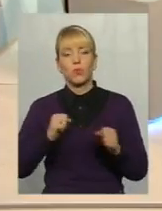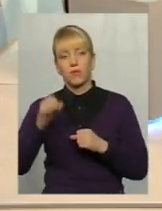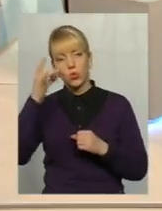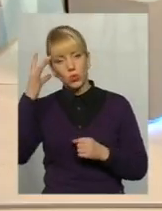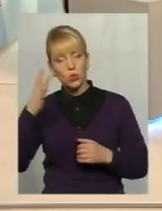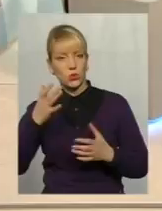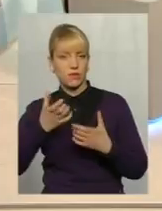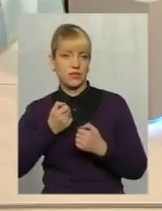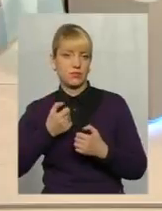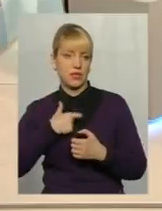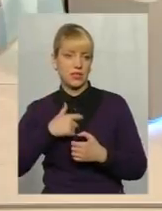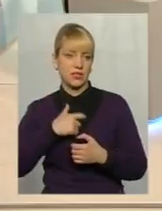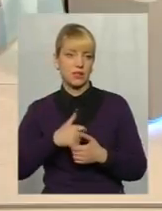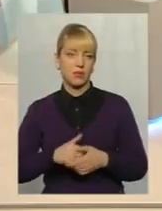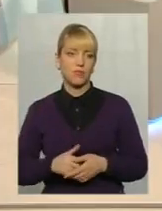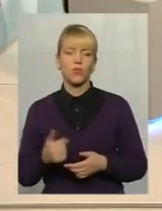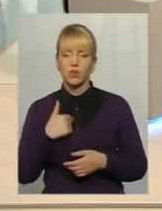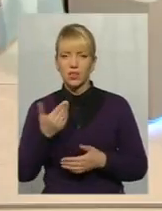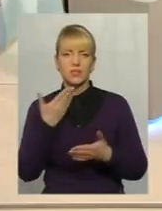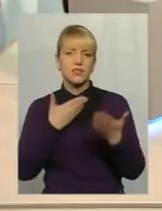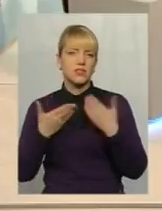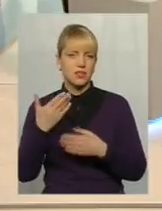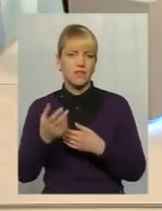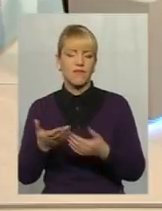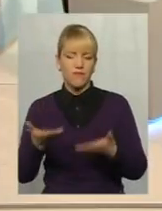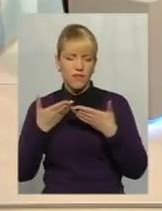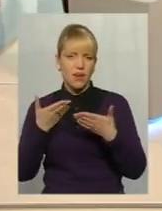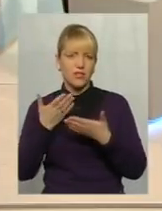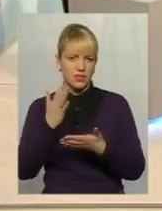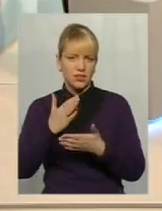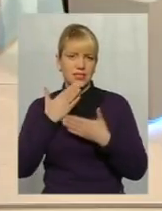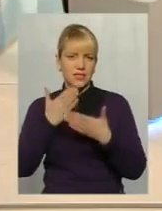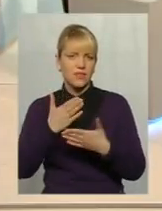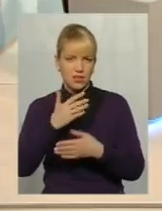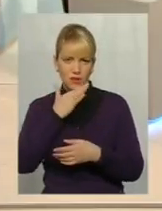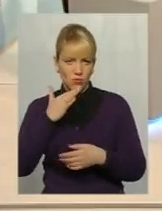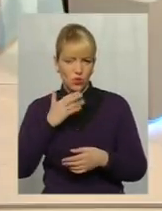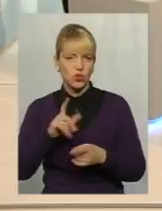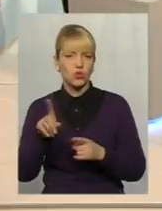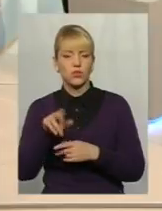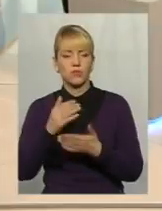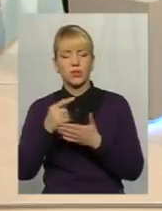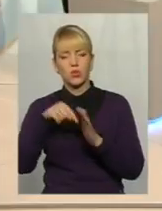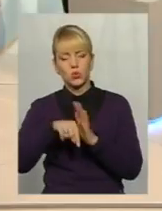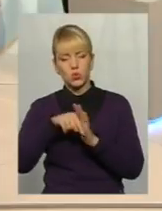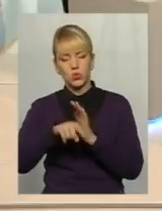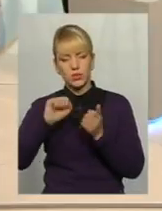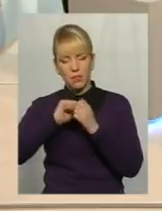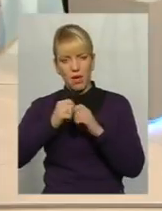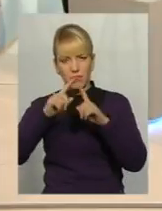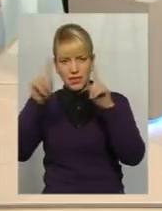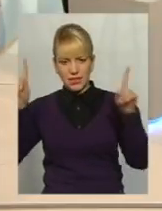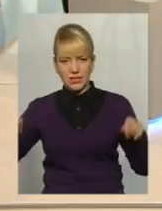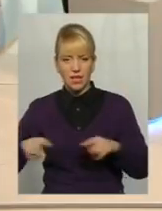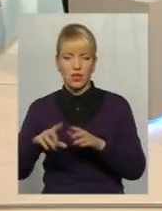візьме на себе. Є до нас багато звернень, пишуть. бачите. Особливо, що стосується пам'яток, пам'ятних знаків, включення в